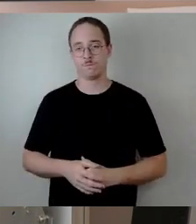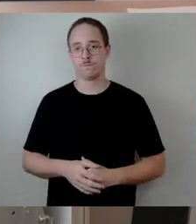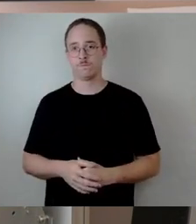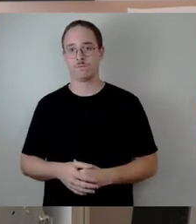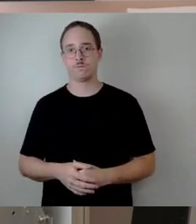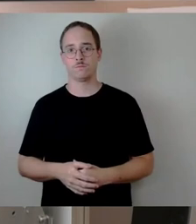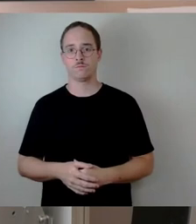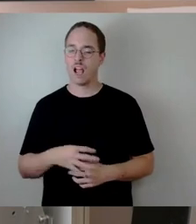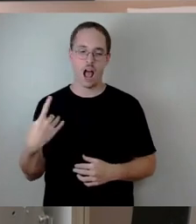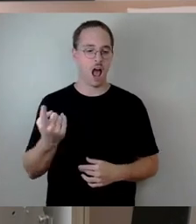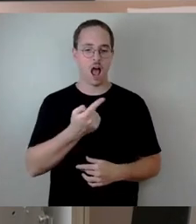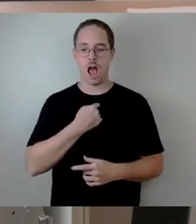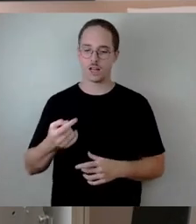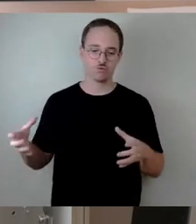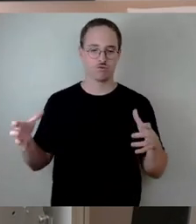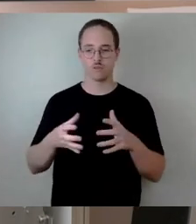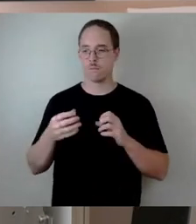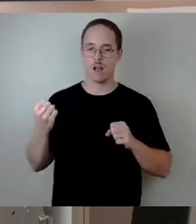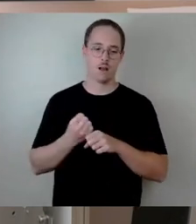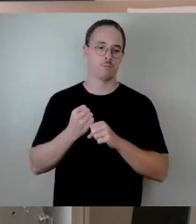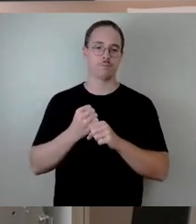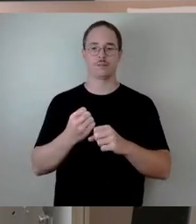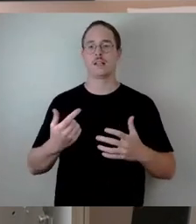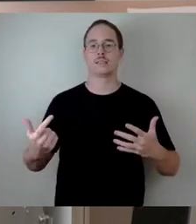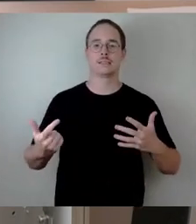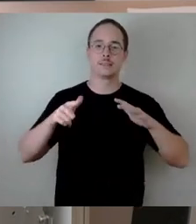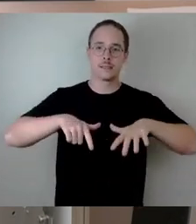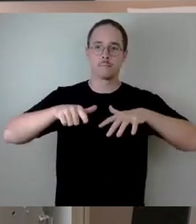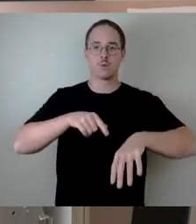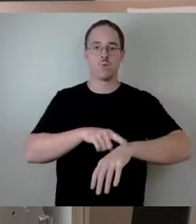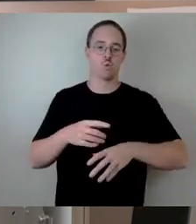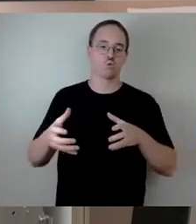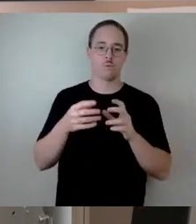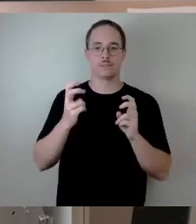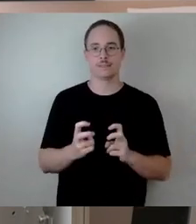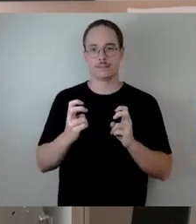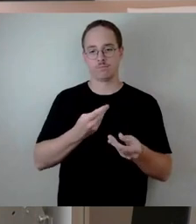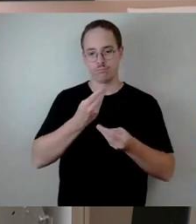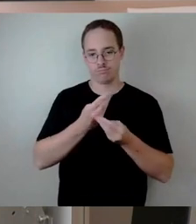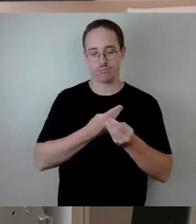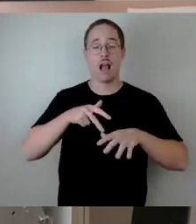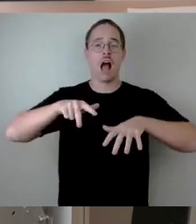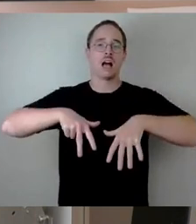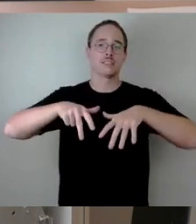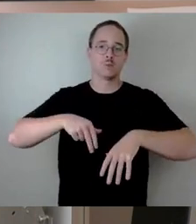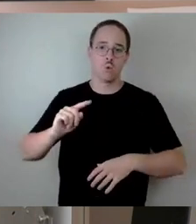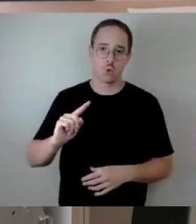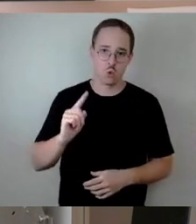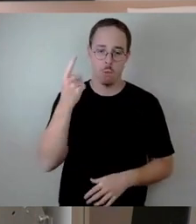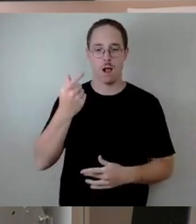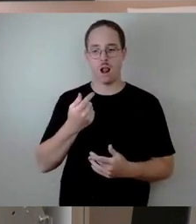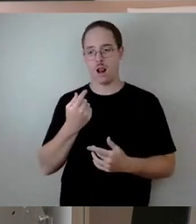zusammengeführt. Wir sitzen 17 Uhr zusammen, wir sitzen 18 Uhr heute nochmal zusammen, um alles zu beauftragen.